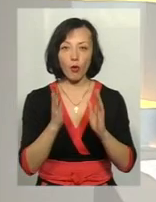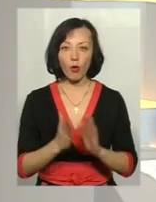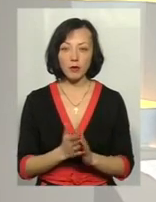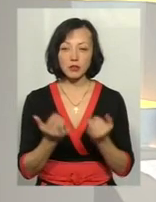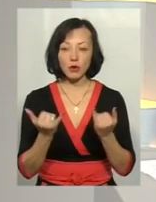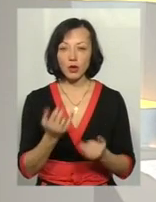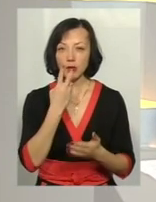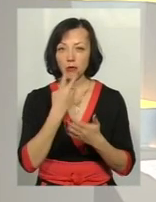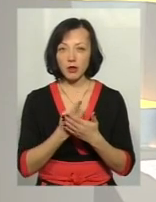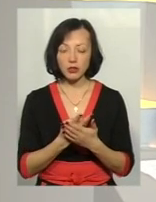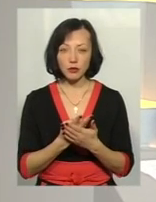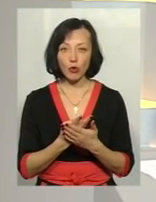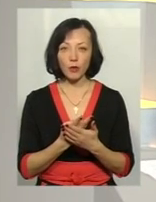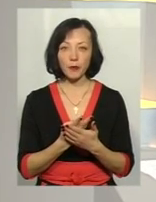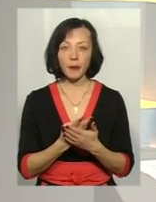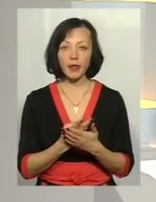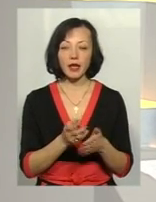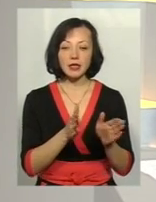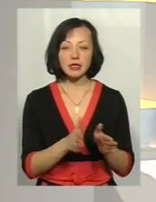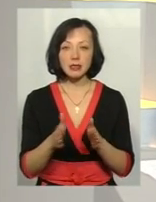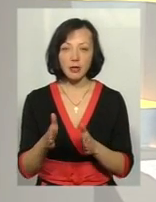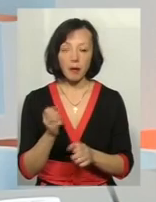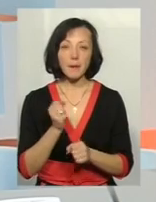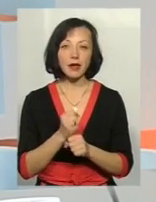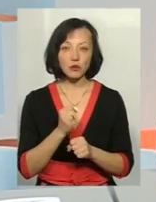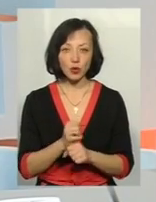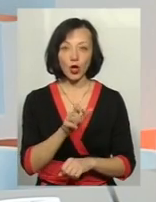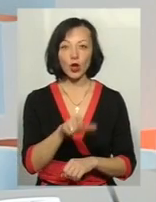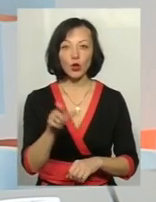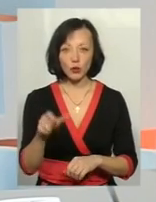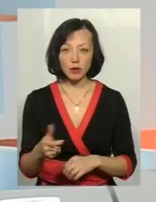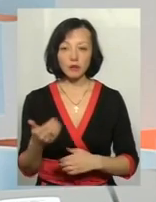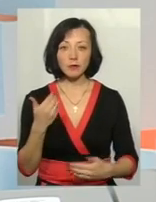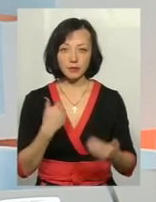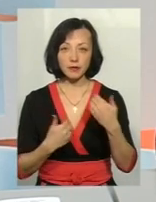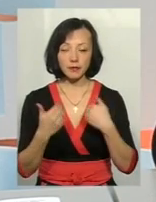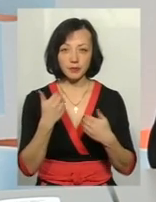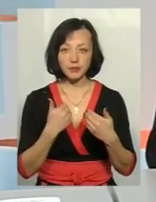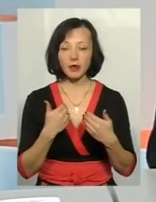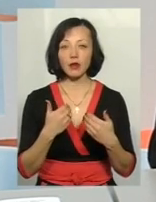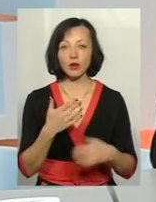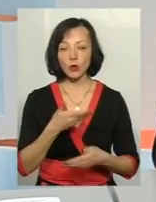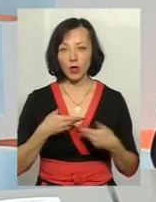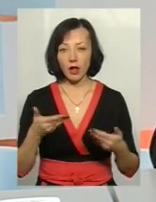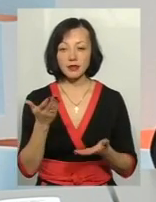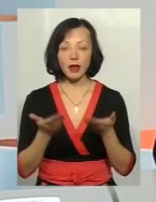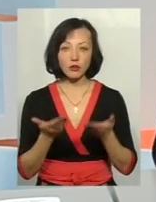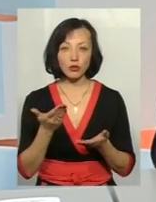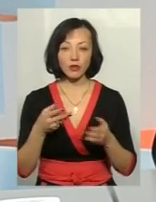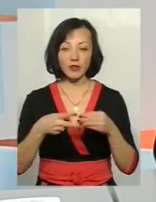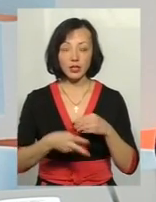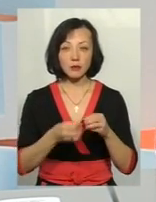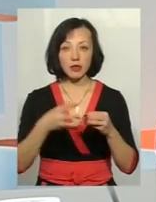сьогодні бачимо, як сказала Олена Вікторовна, система працює і люди до нас йдуть. Якщо ми в 2015